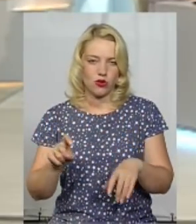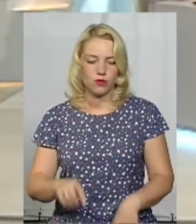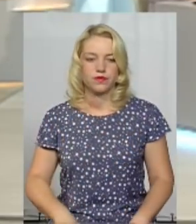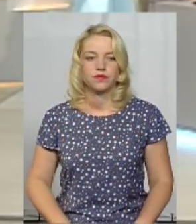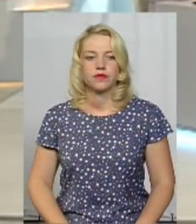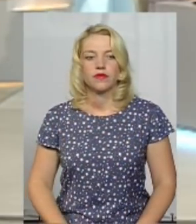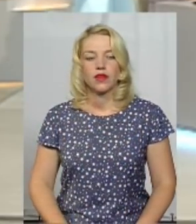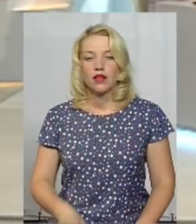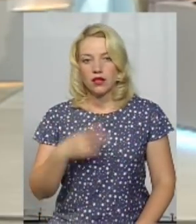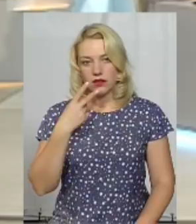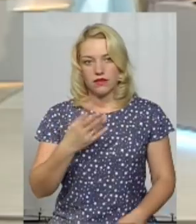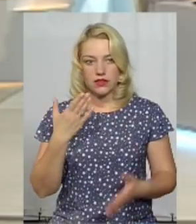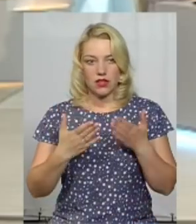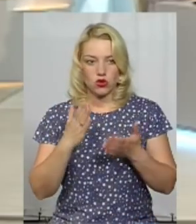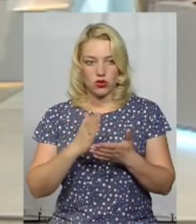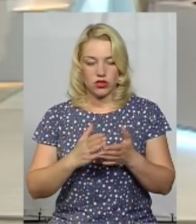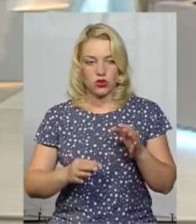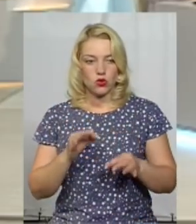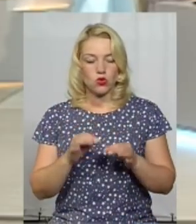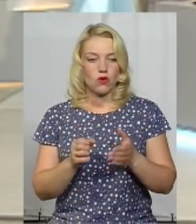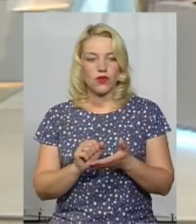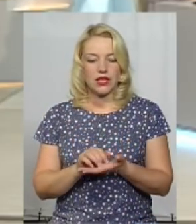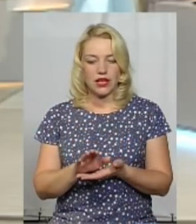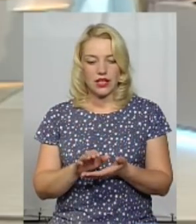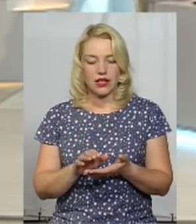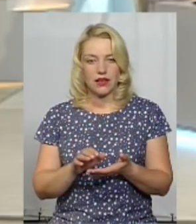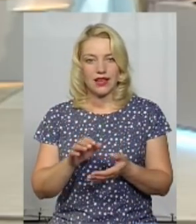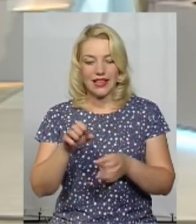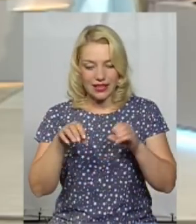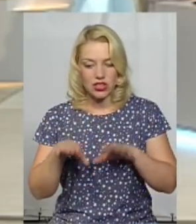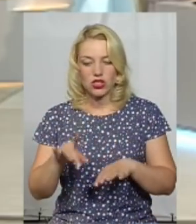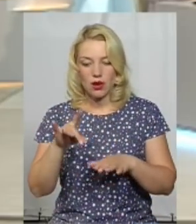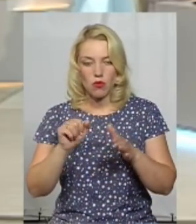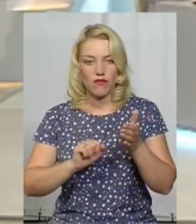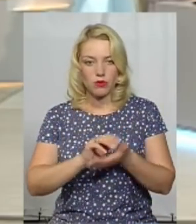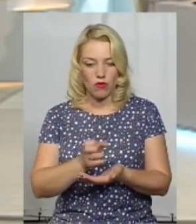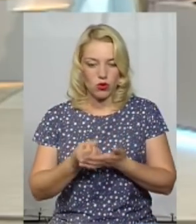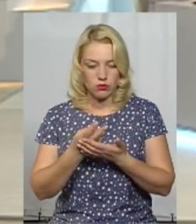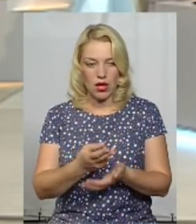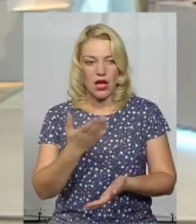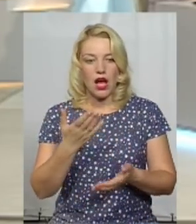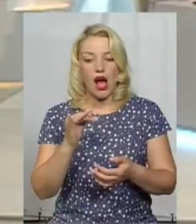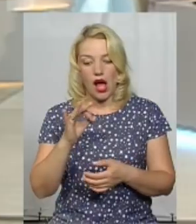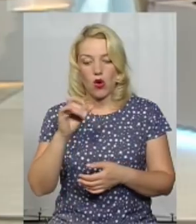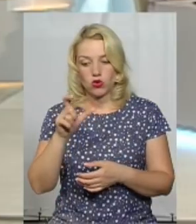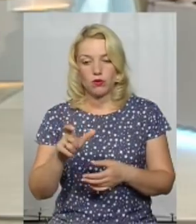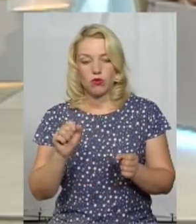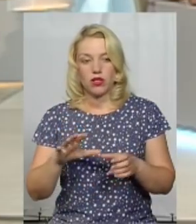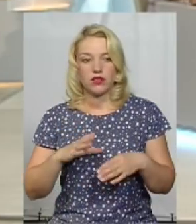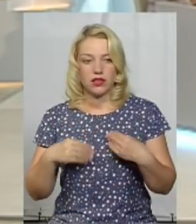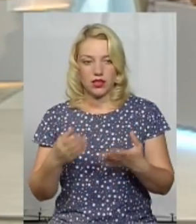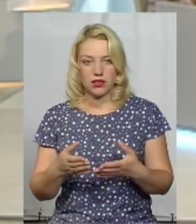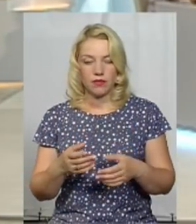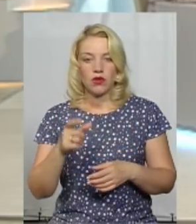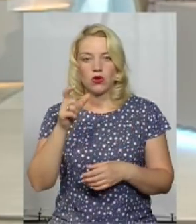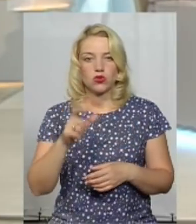Ну, дивіться, якщо є судове рішення про відмову госпіталізації, а особа могла дати, якщо по першому питанню, особа